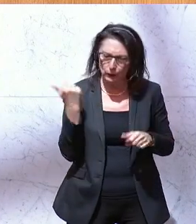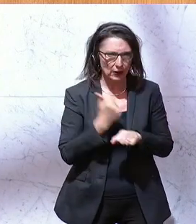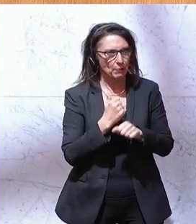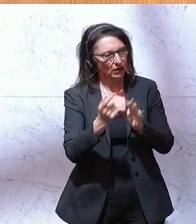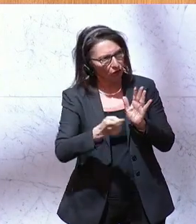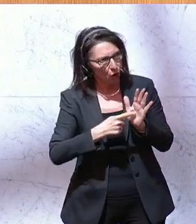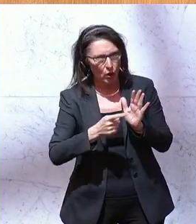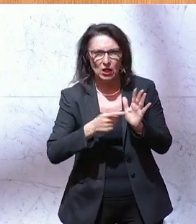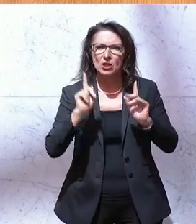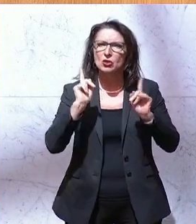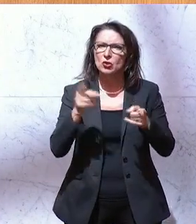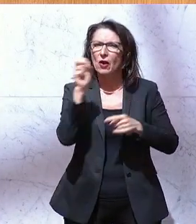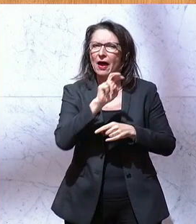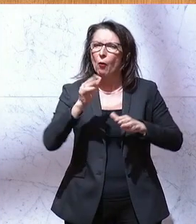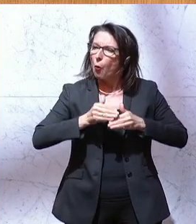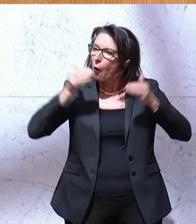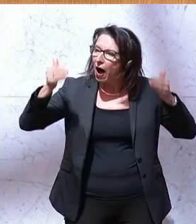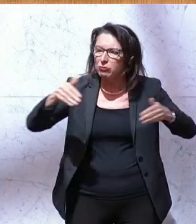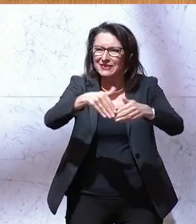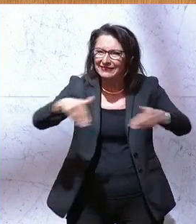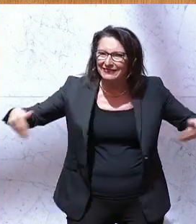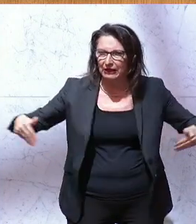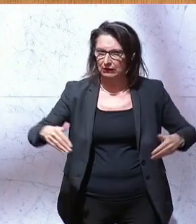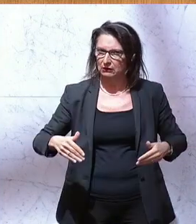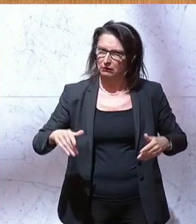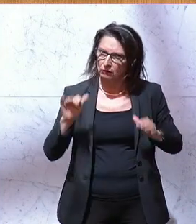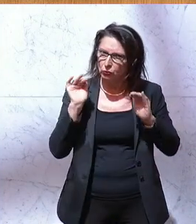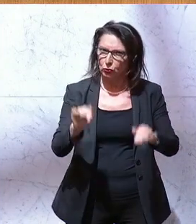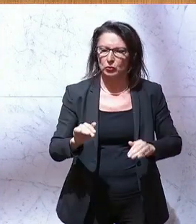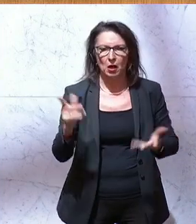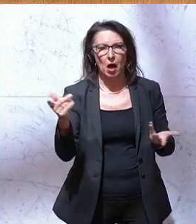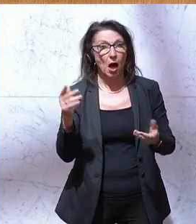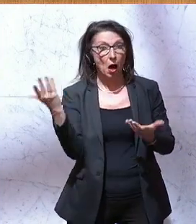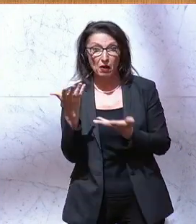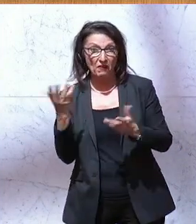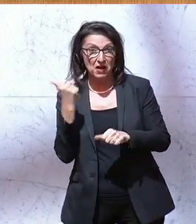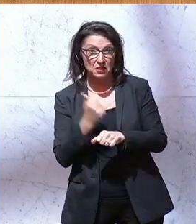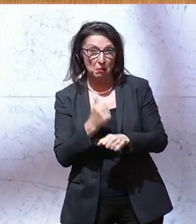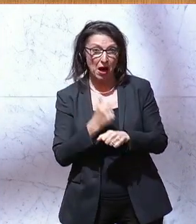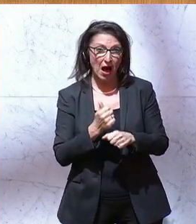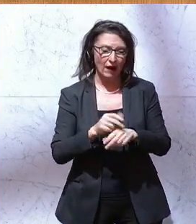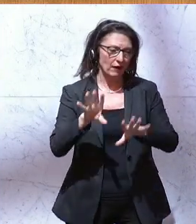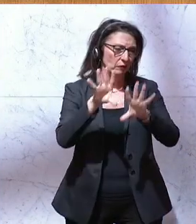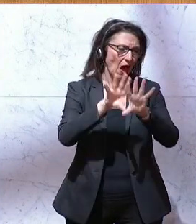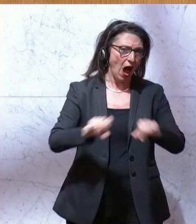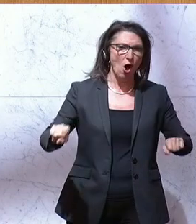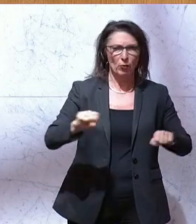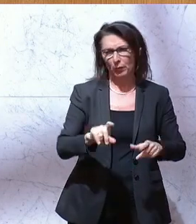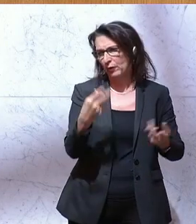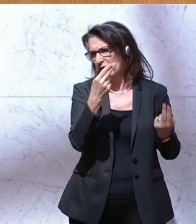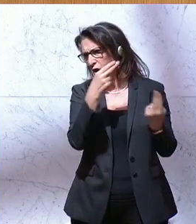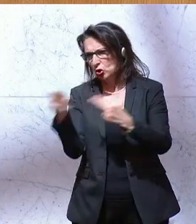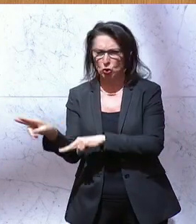vorsehen, hier einzufordern. Anstattdessen macht man irgendwelche Rückführungsabkommen, wo Milliarden an europäischen